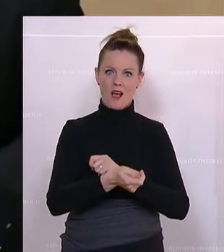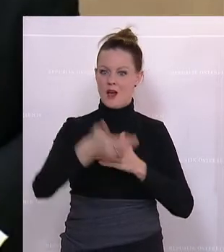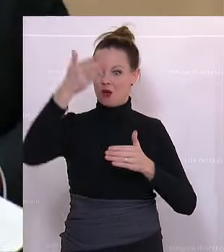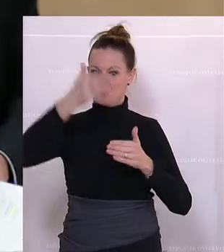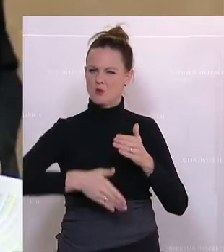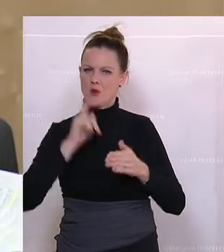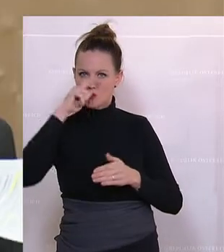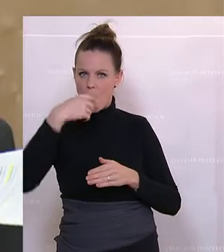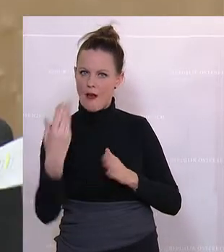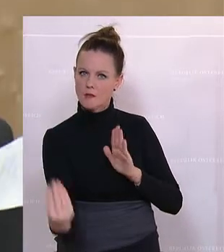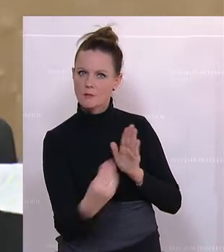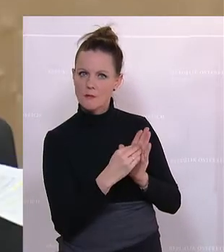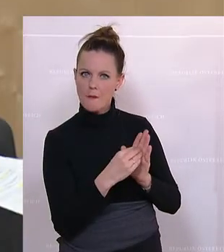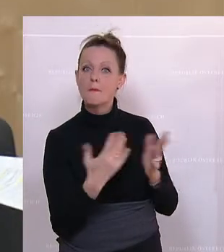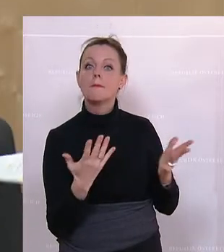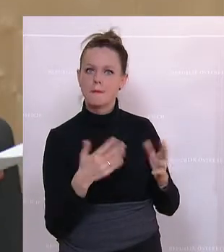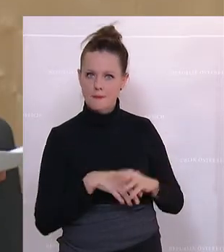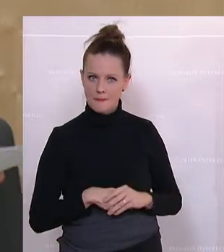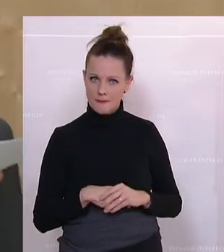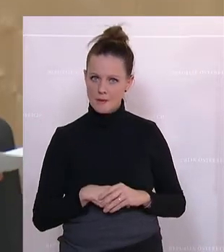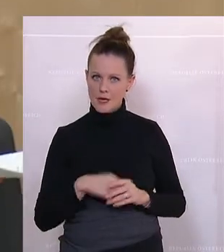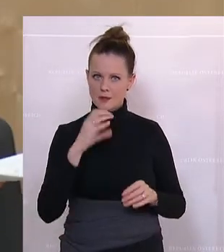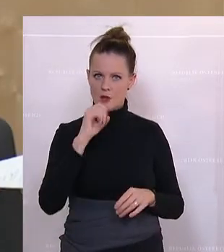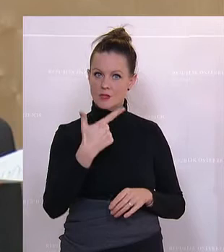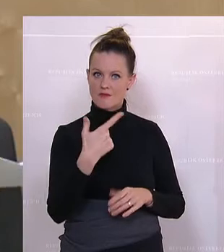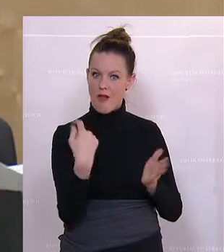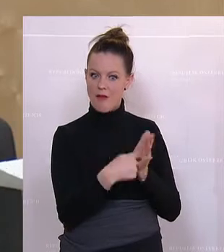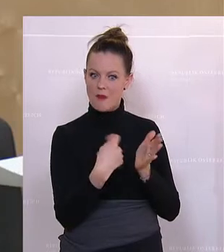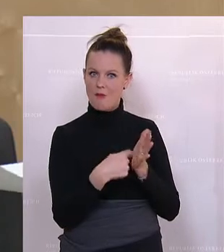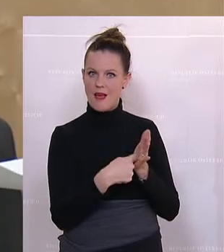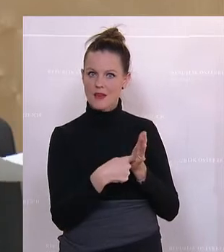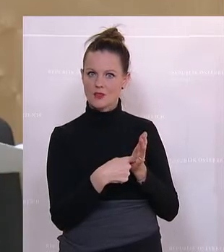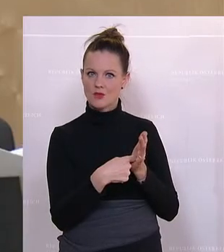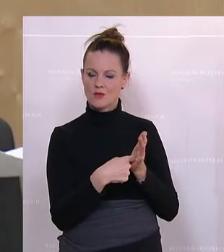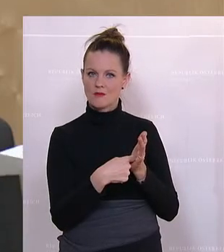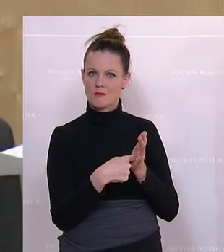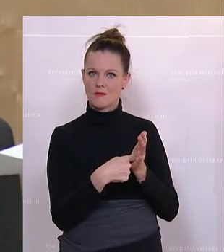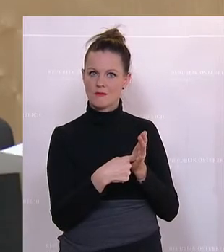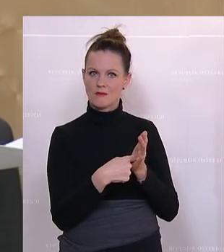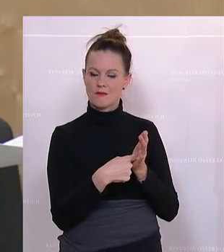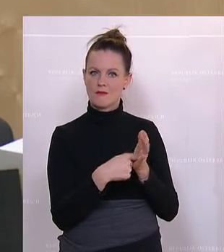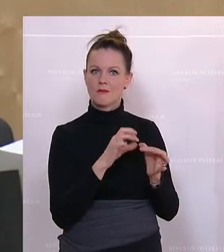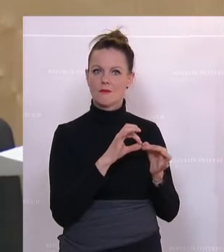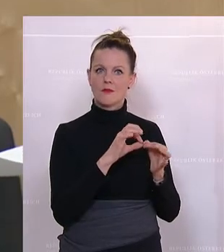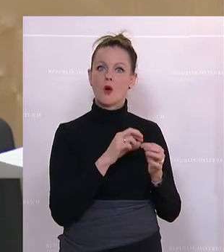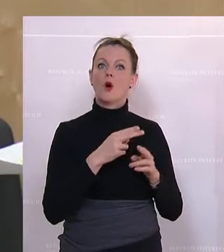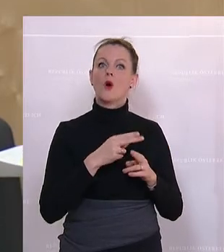Schlaues eingebaut, nämlich, dass die CO2-Bepreisung entlang der Schwankungen der